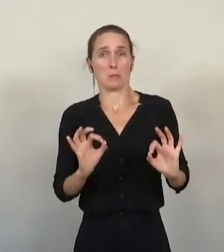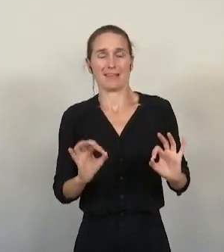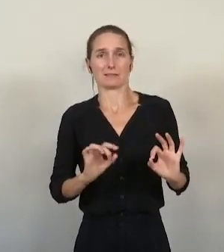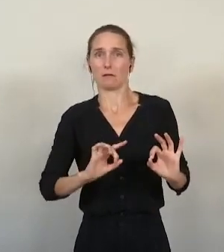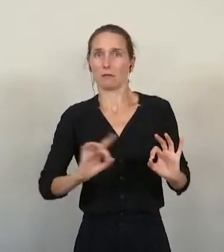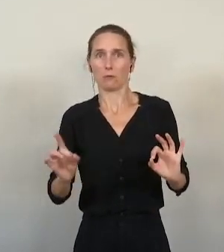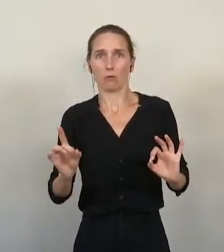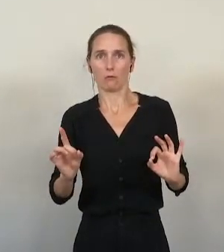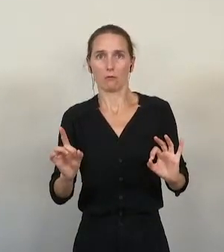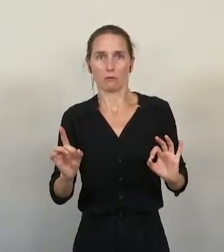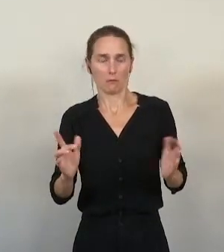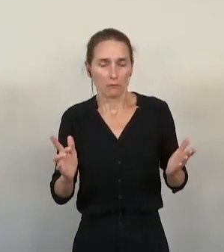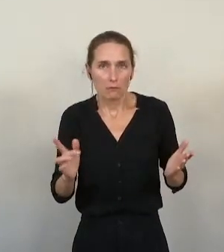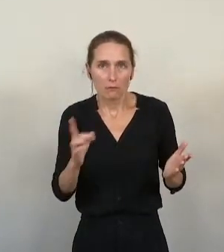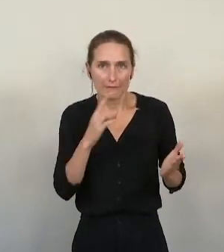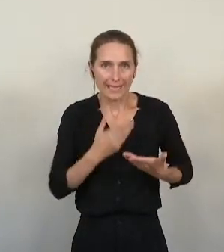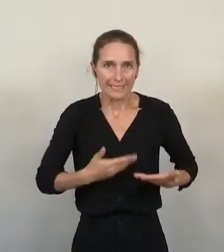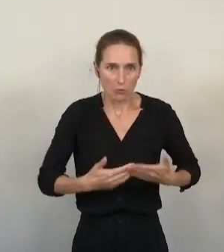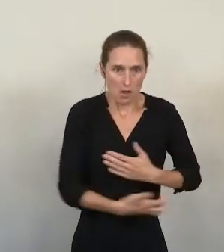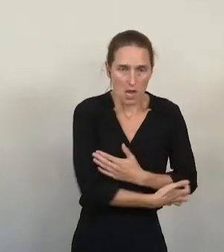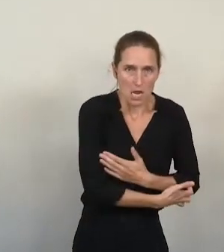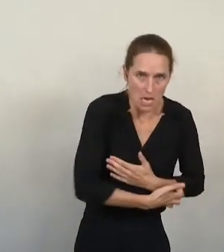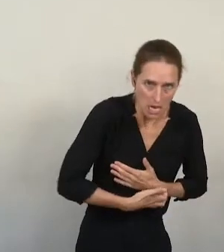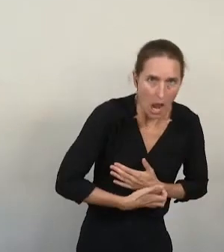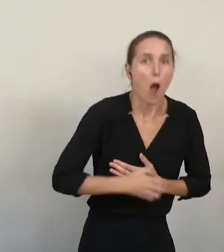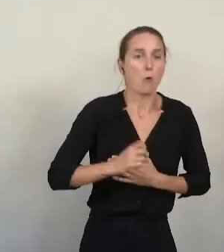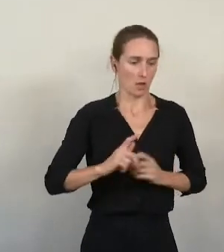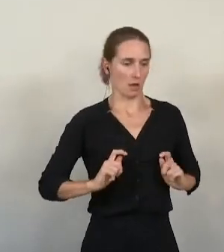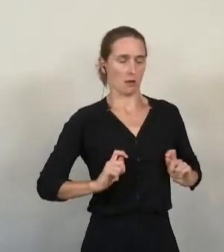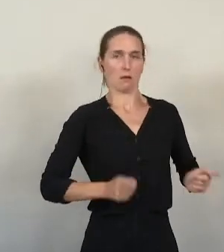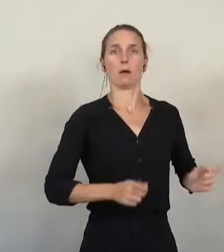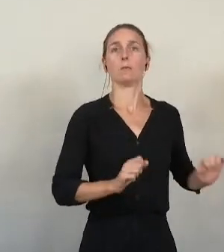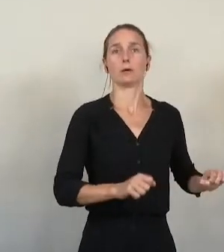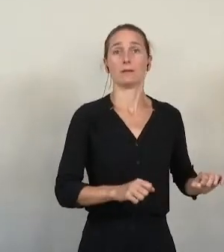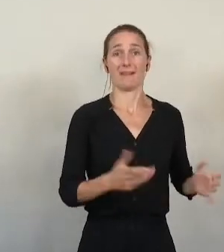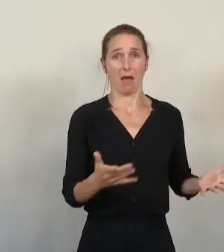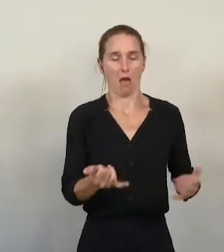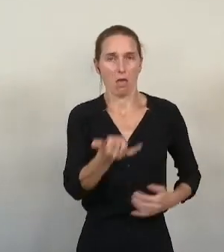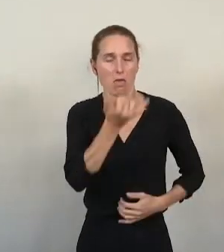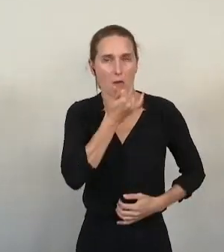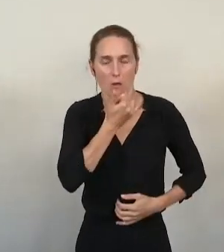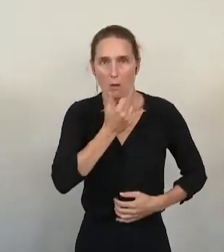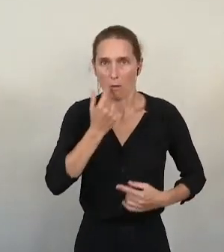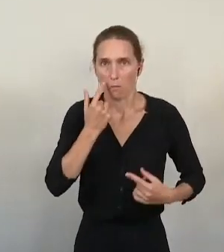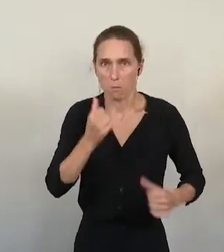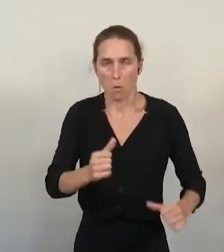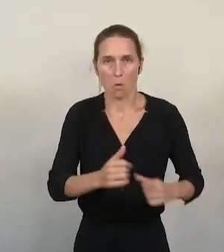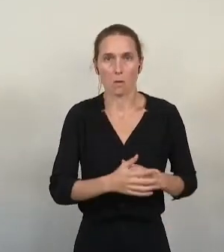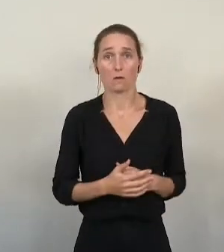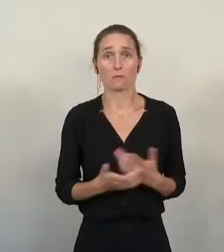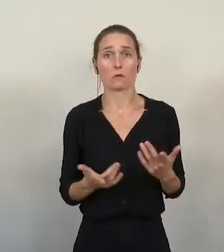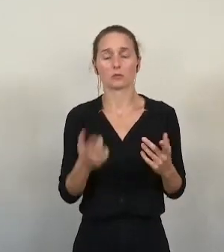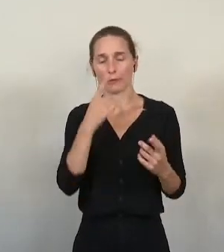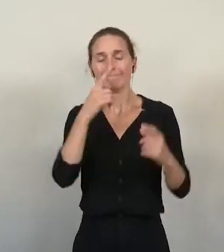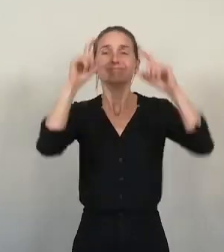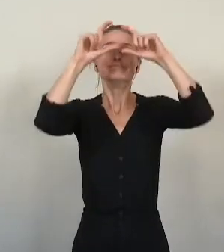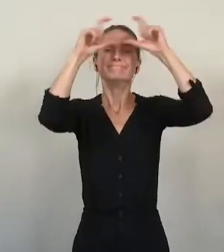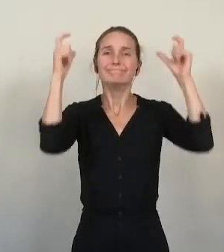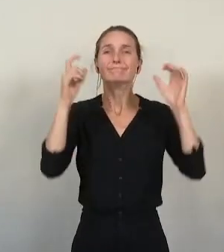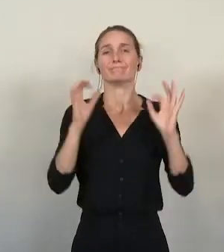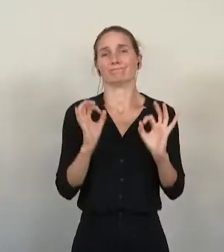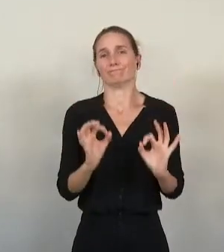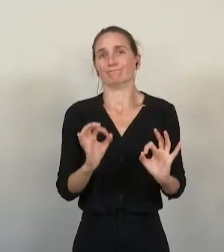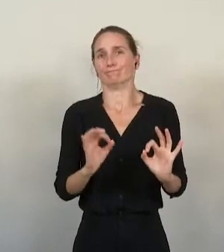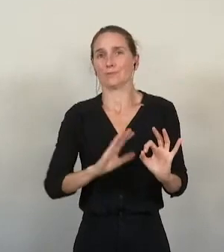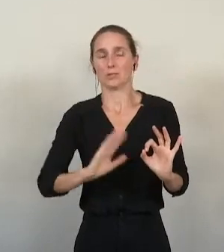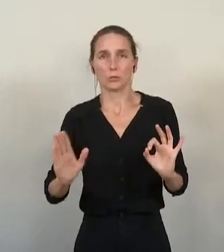'appréciation. Et c'est là que vous vous trompez. Vous misez tout sur le propriétaire modeste, qui a bien peu de chances d'engager